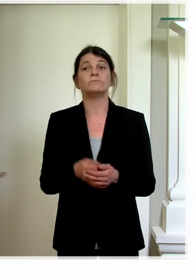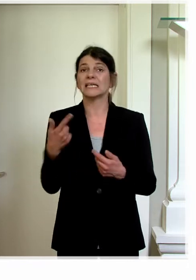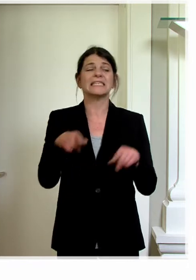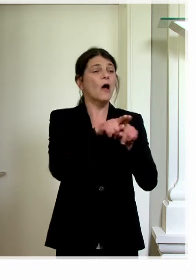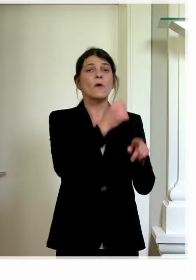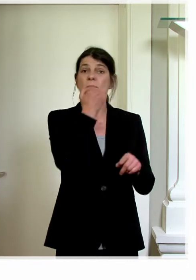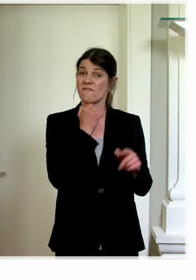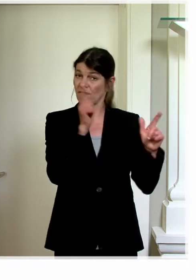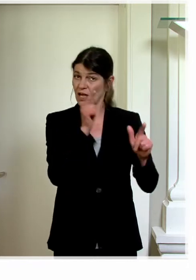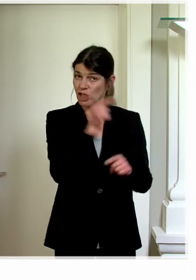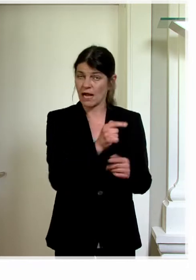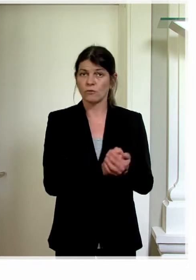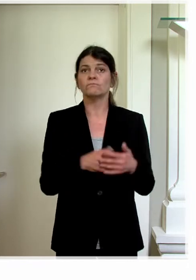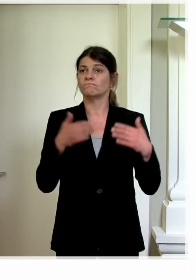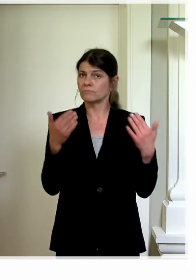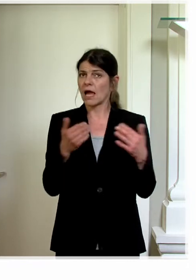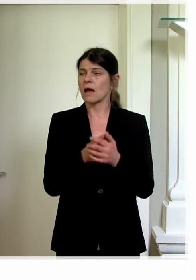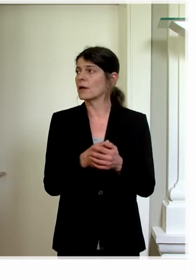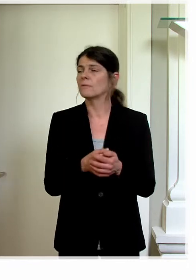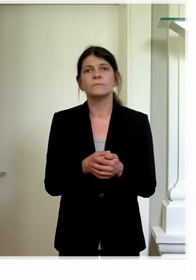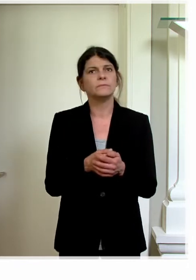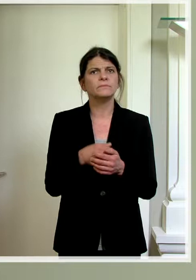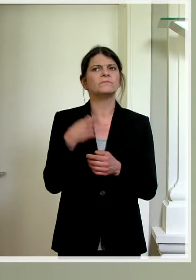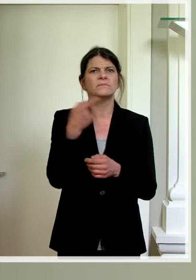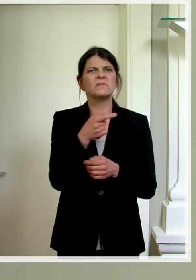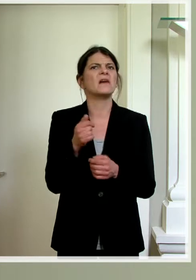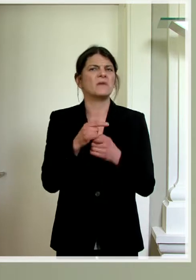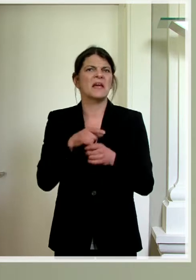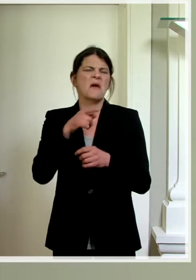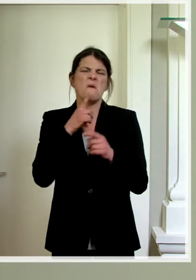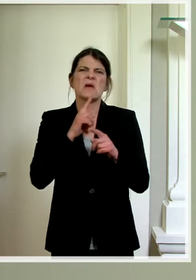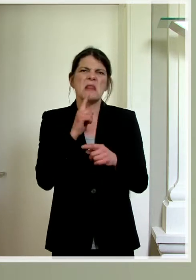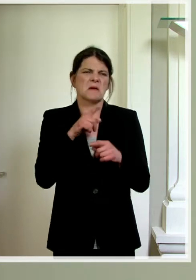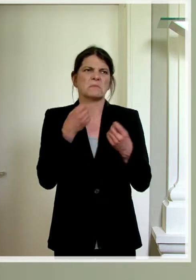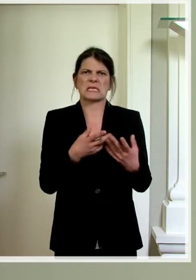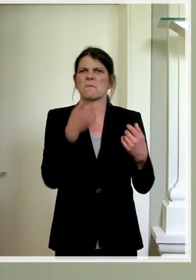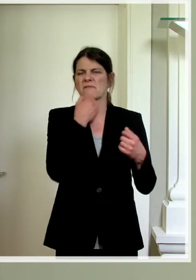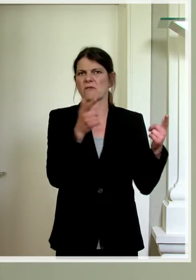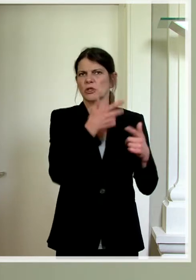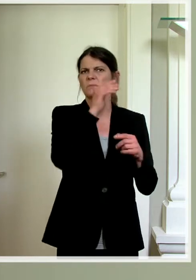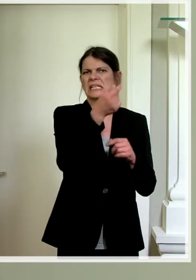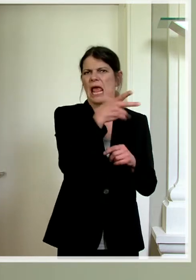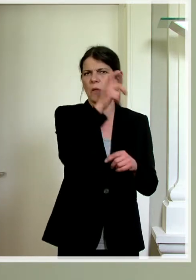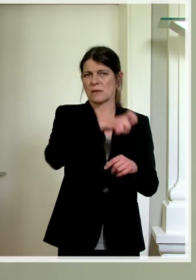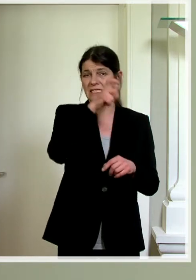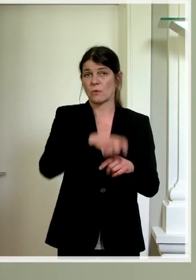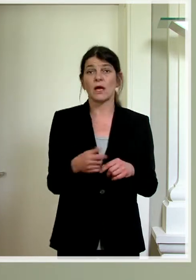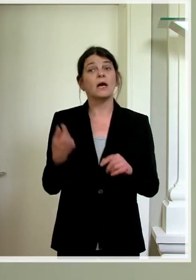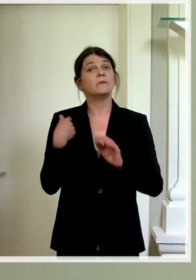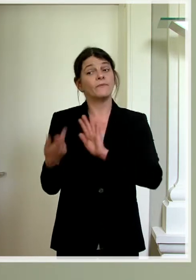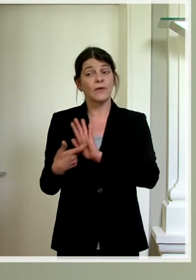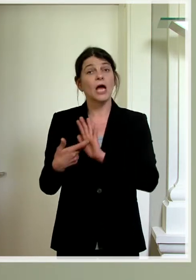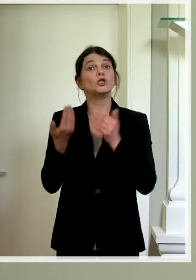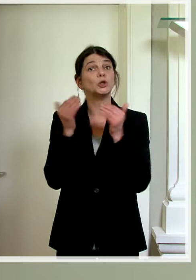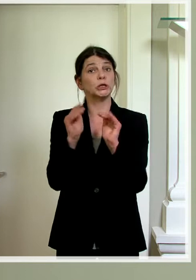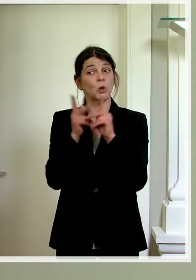für private Veranstaltungen, aber die wird dort wahrscheinlich nur sehr wenig zum Tragen kommen. Wir schreiben ein Schutzkonzept vor für öffentliche